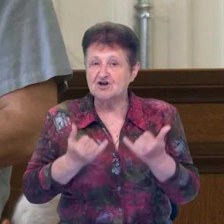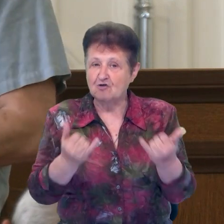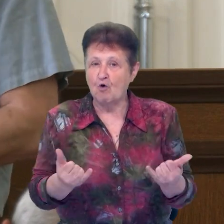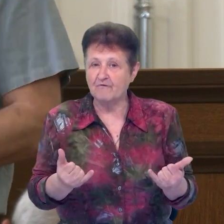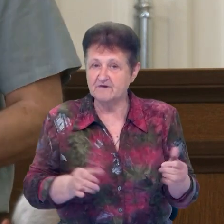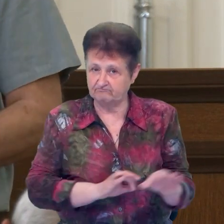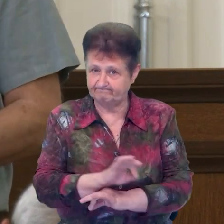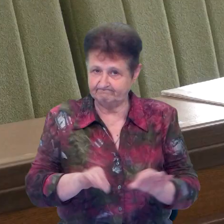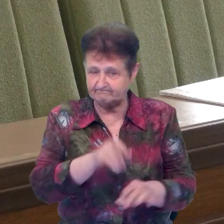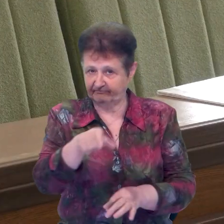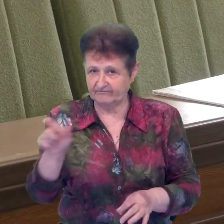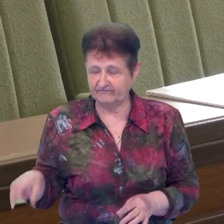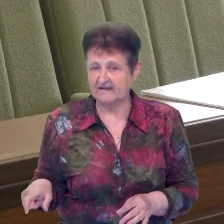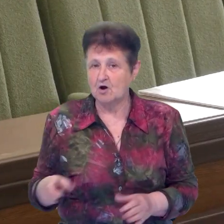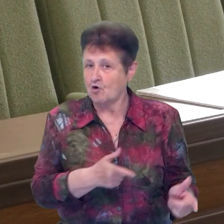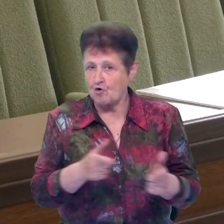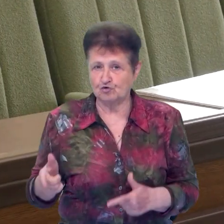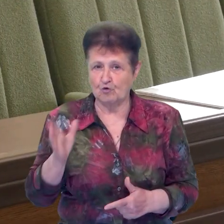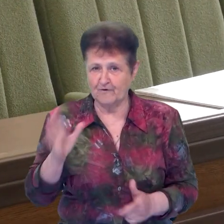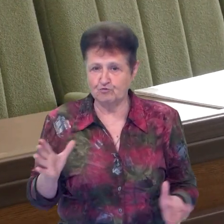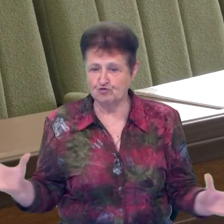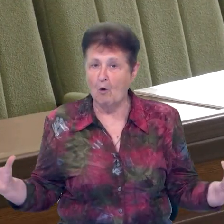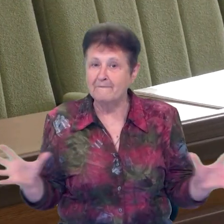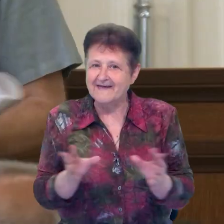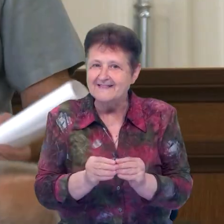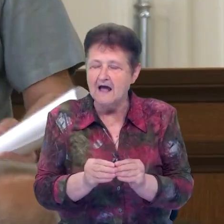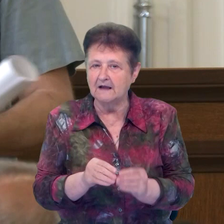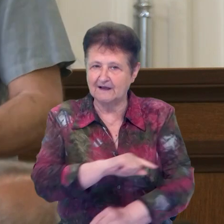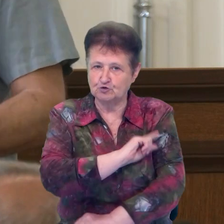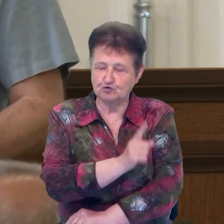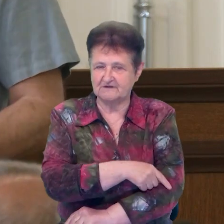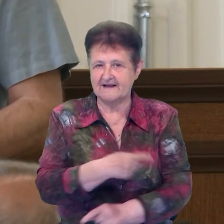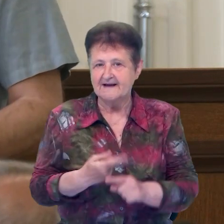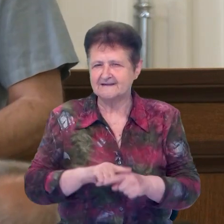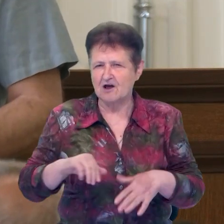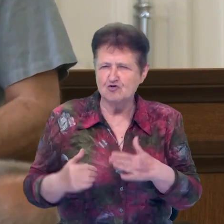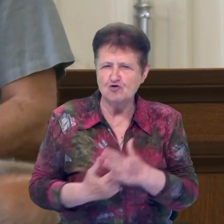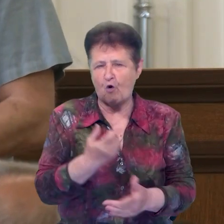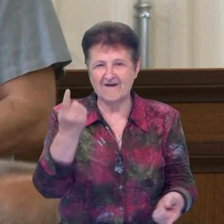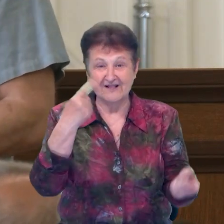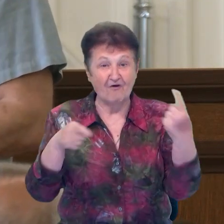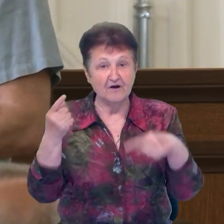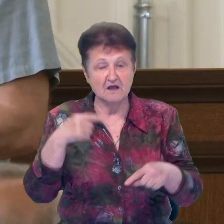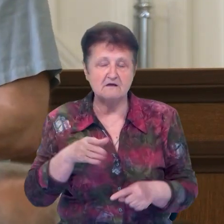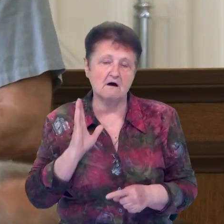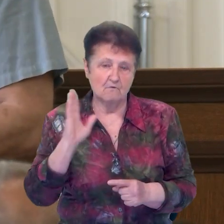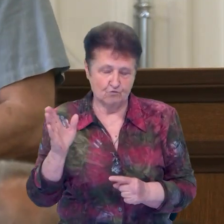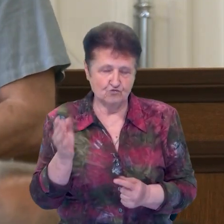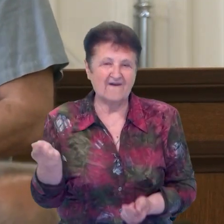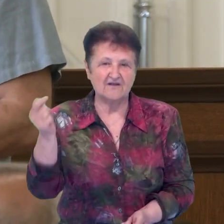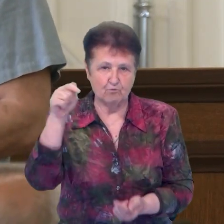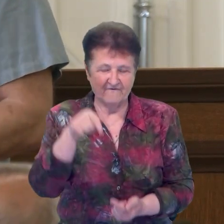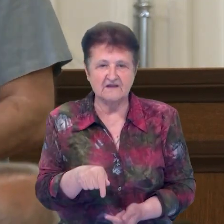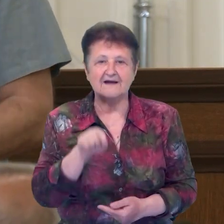автори пропозиції готові будуть об'єднати зусиль, це нове творіння, очевидно, буде відповідати